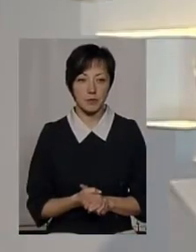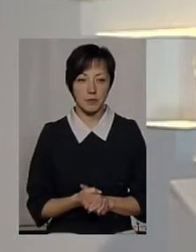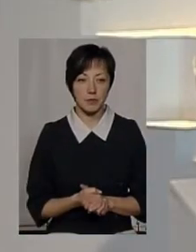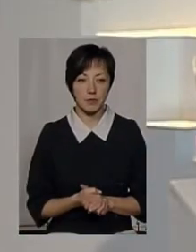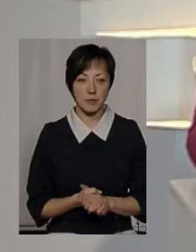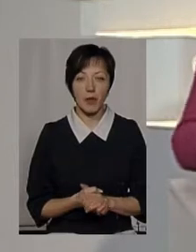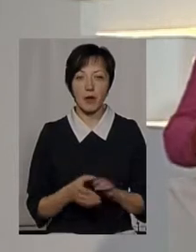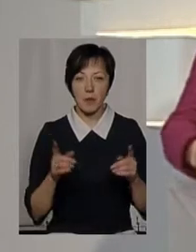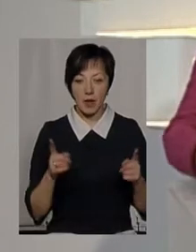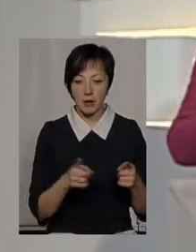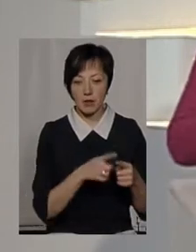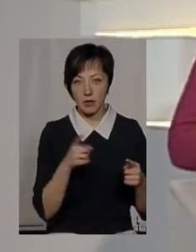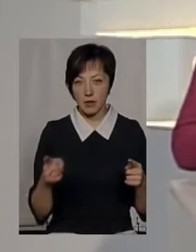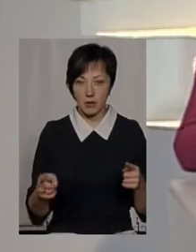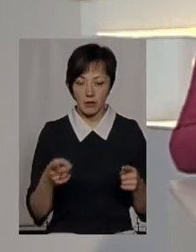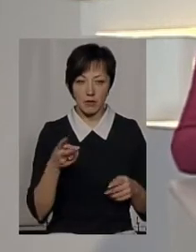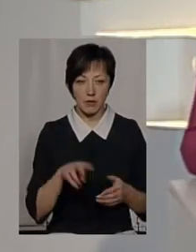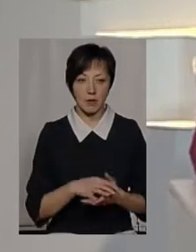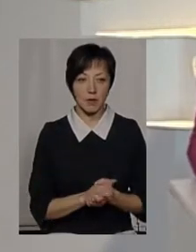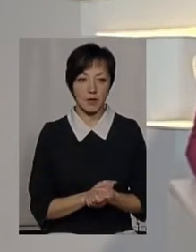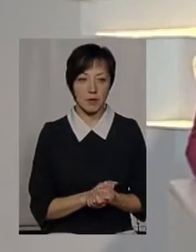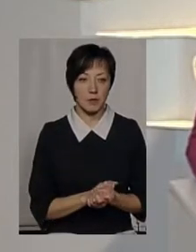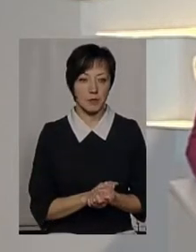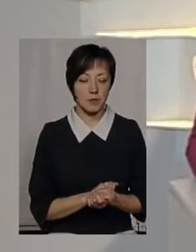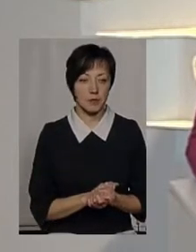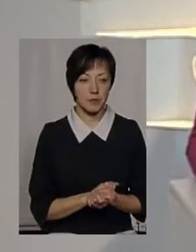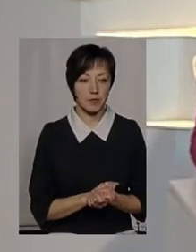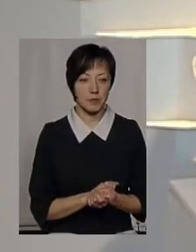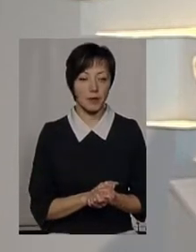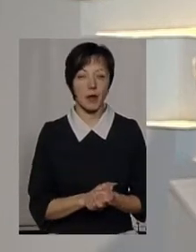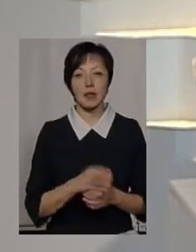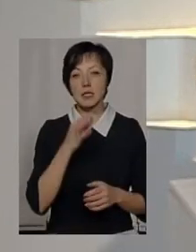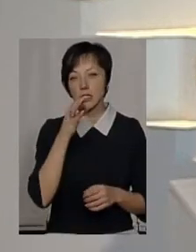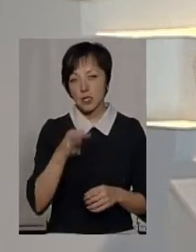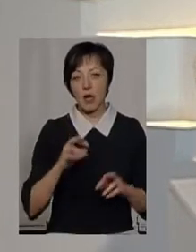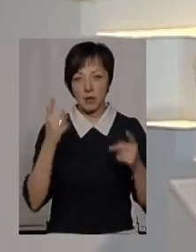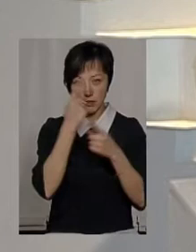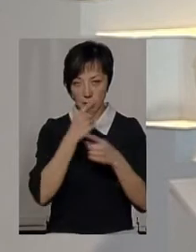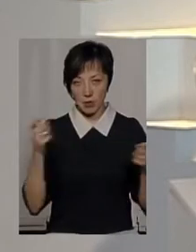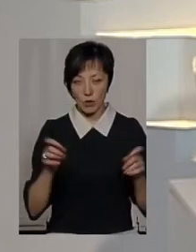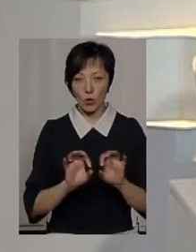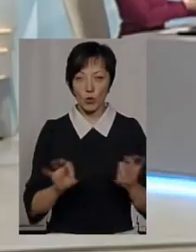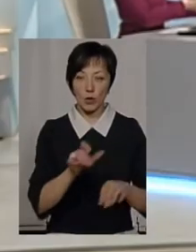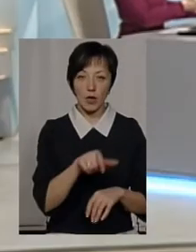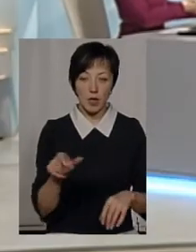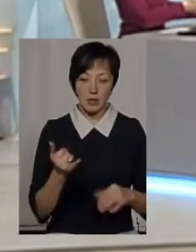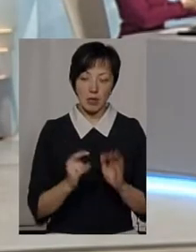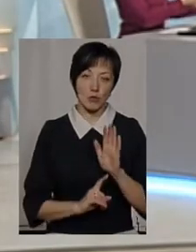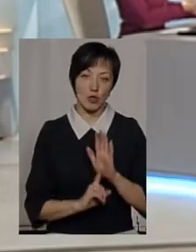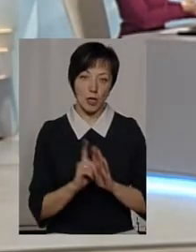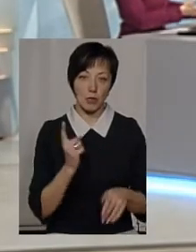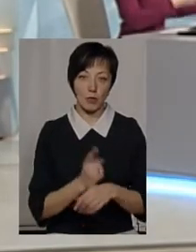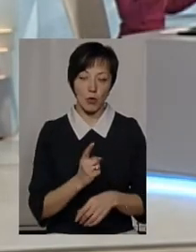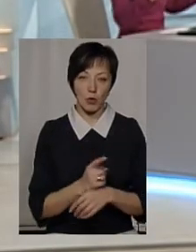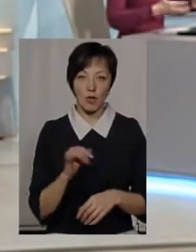Тому цей період покриває якраз і линьку, і розмноження раків. Скажіть, як ви доносите інформацію до людей, що от зараз починається